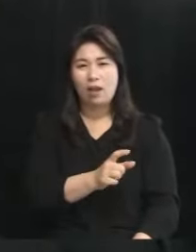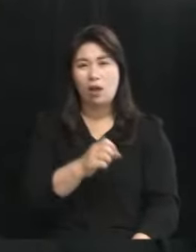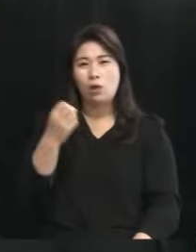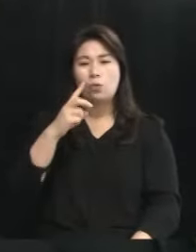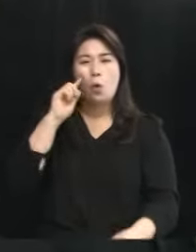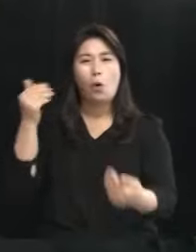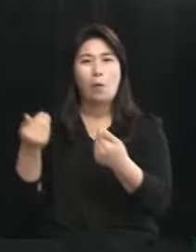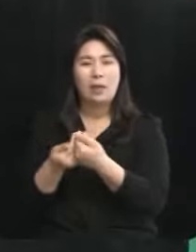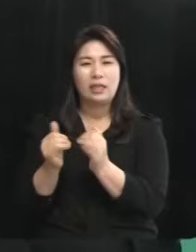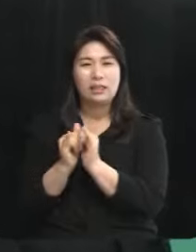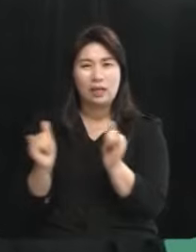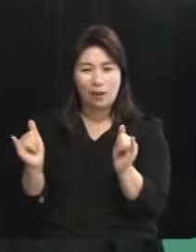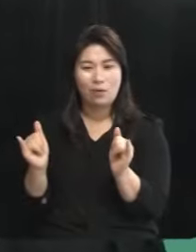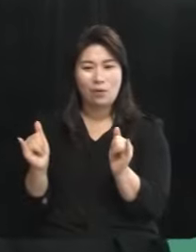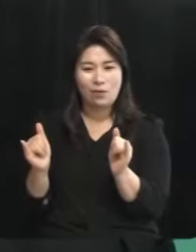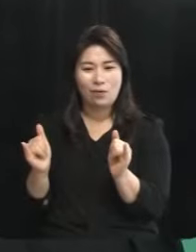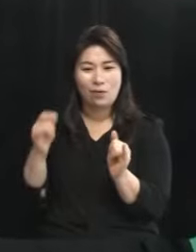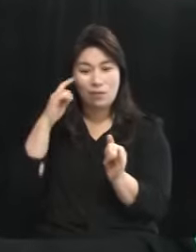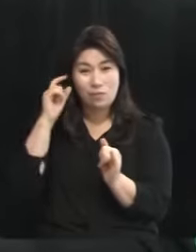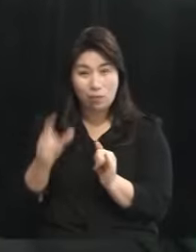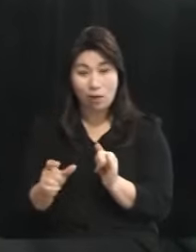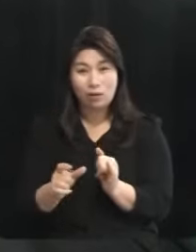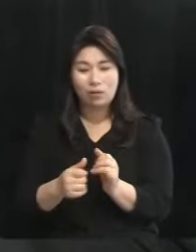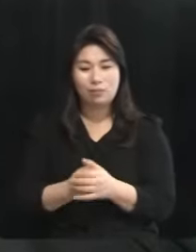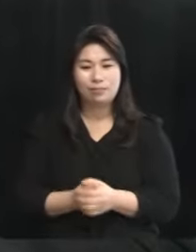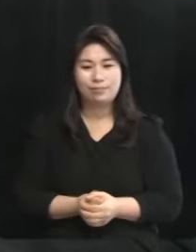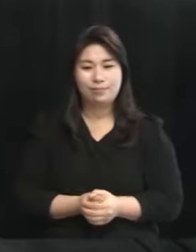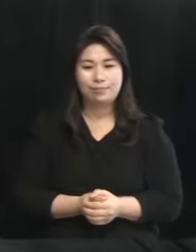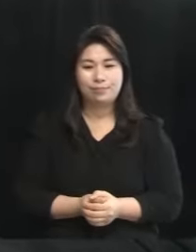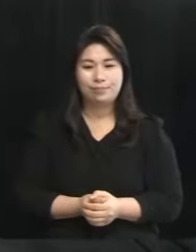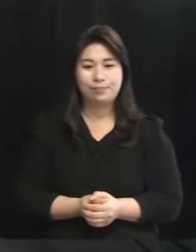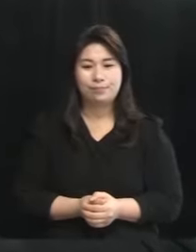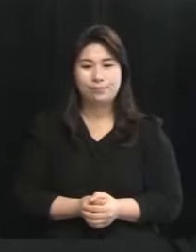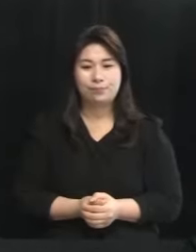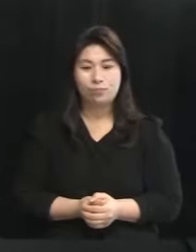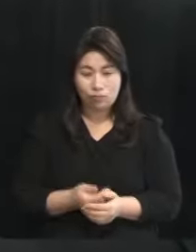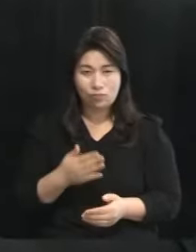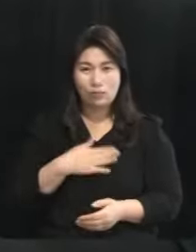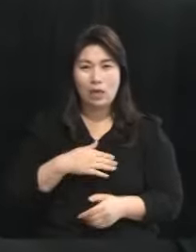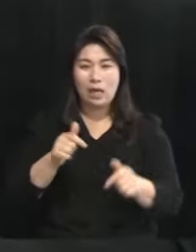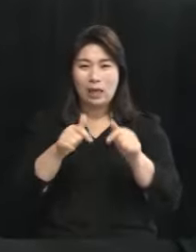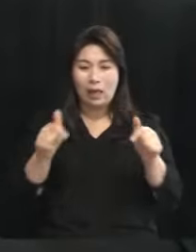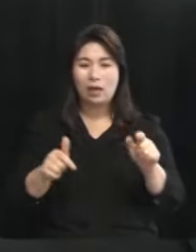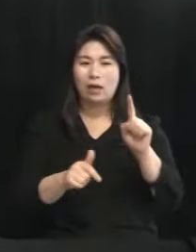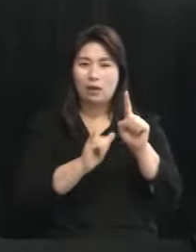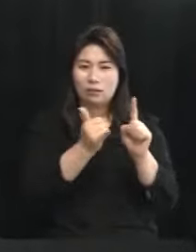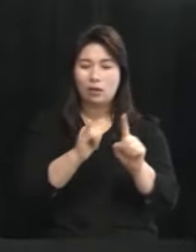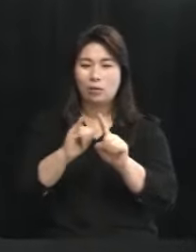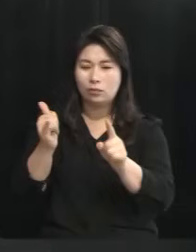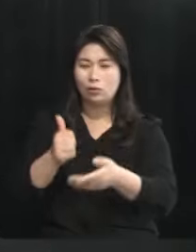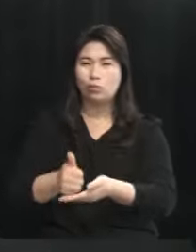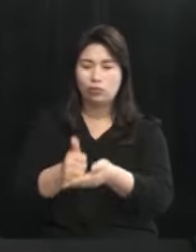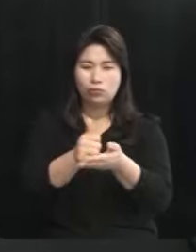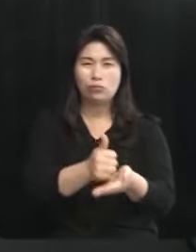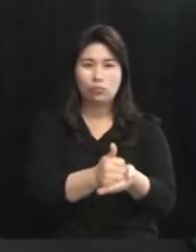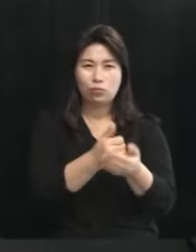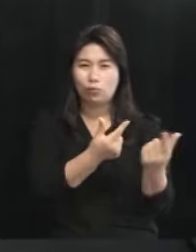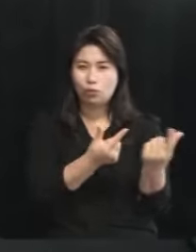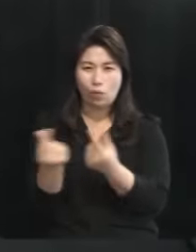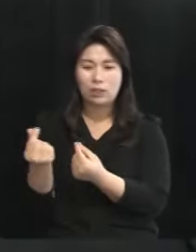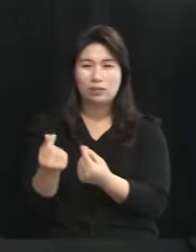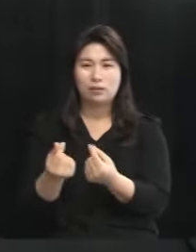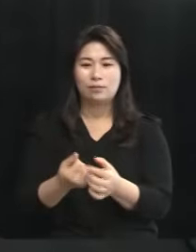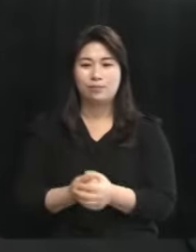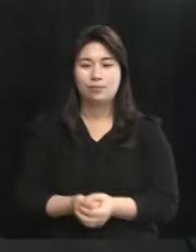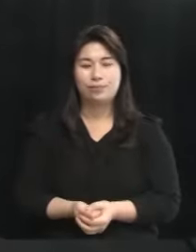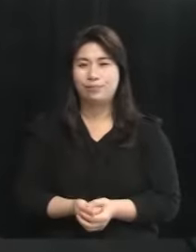반대하시는 분도 그렇기 때문에 같다고 생각하시는지요? 각각의 한 분 한 분의 의견은 다 동일하게 저희가 판단해야